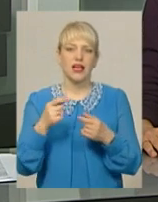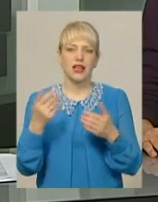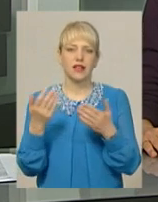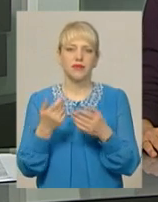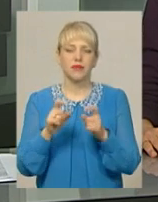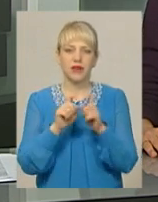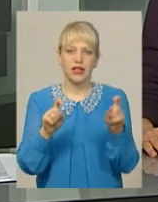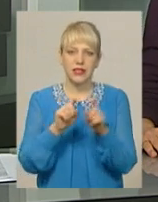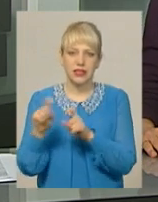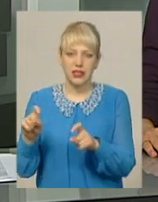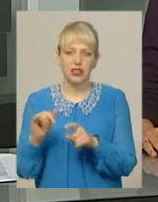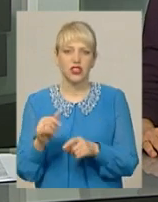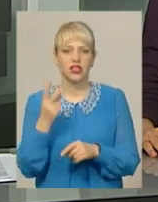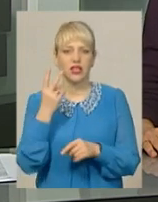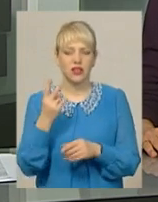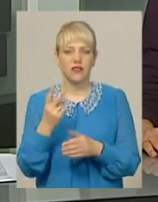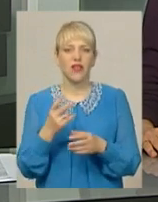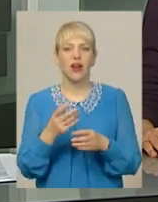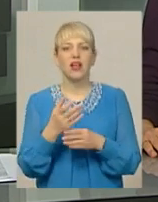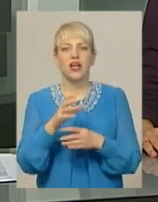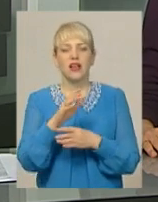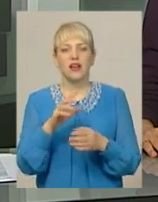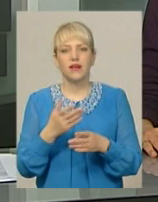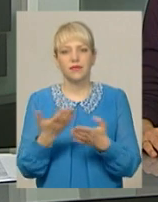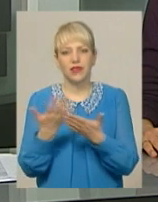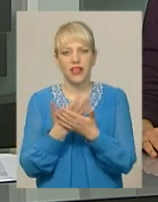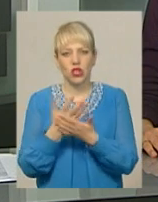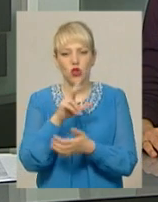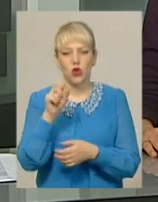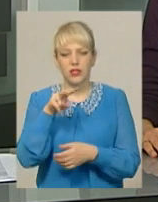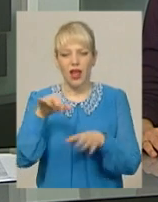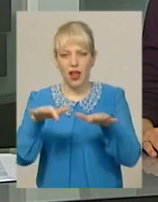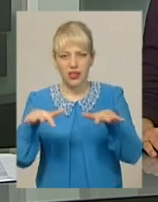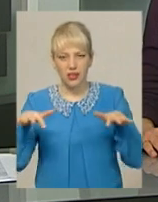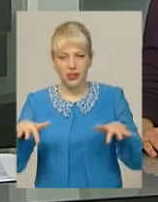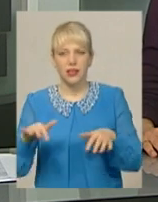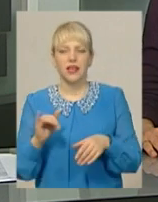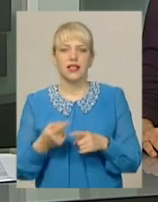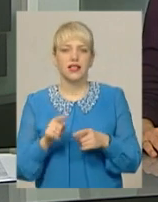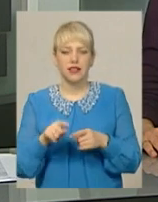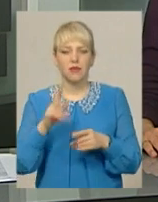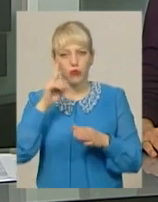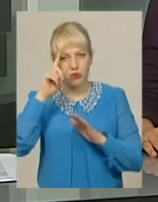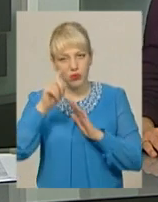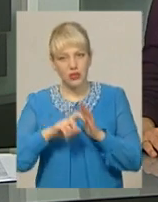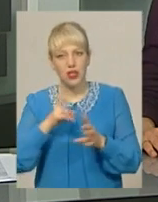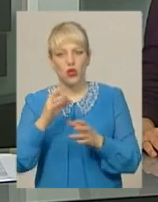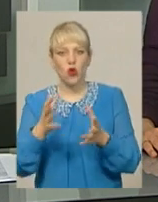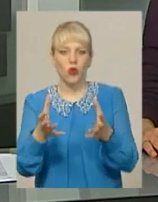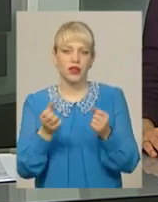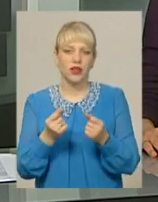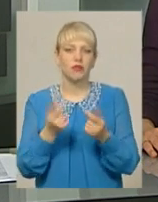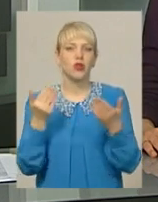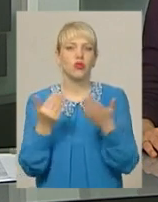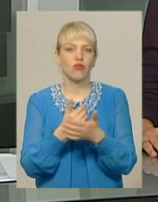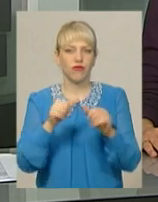кінозали і скляна мансарда. За словами Лесі Герасимчук, кінотеатр імені Шевченка буде впізнаним, але отримає більш стильний вигляд.